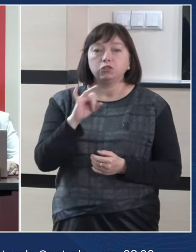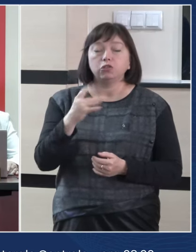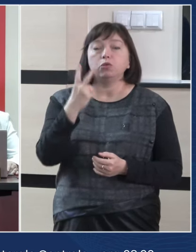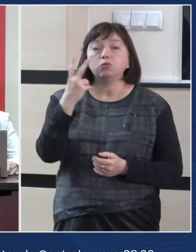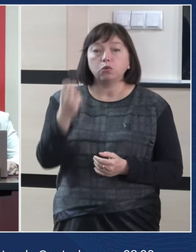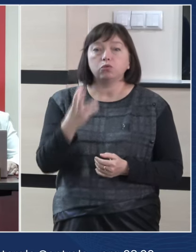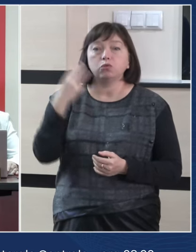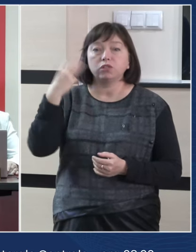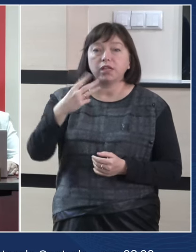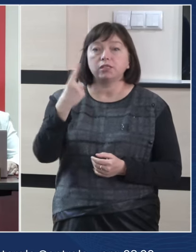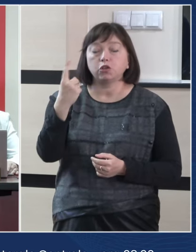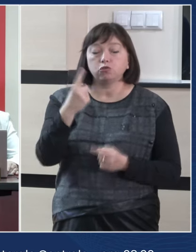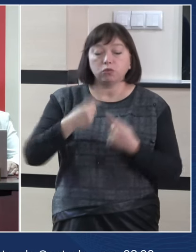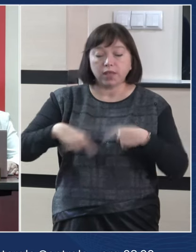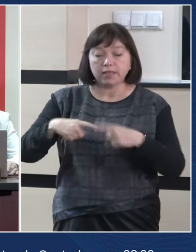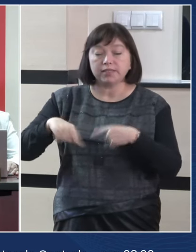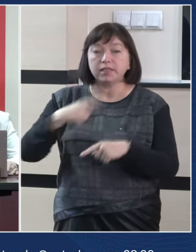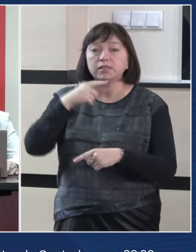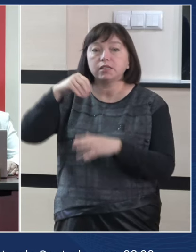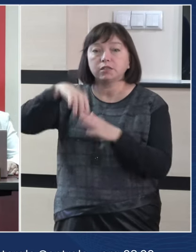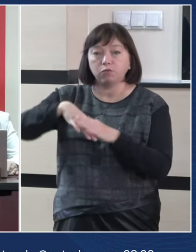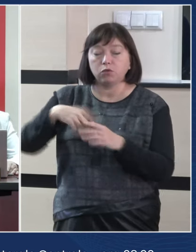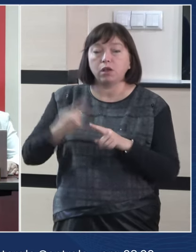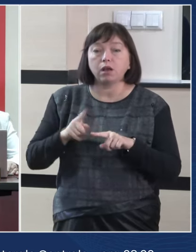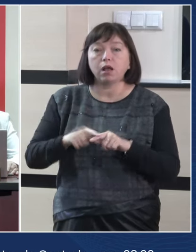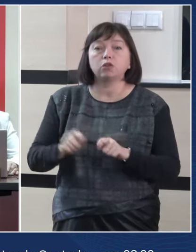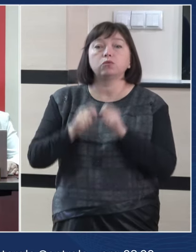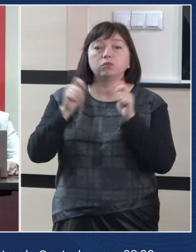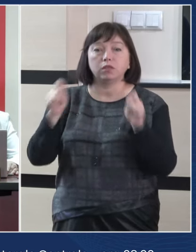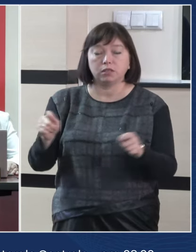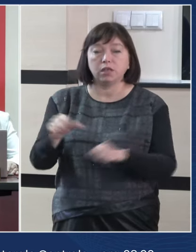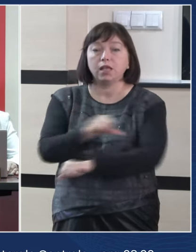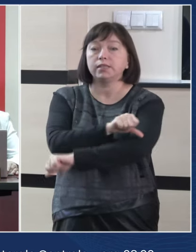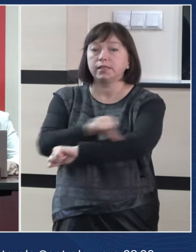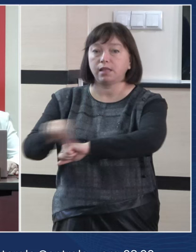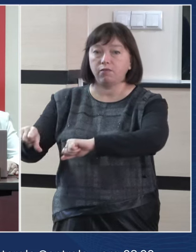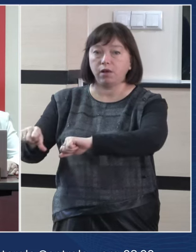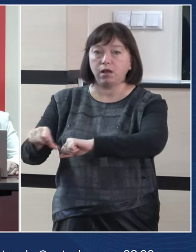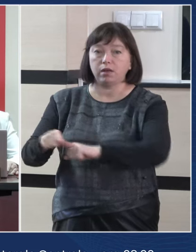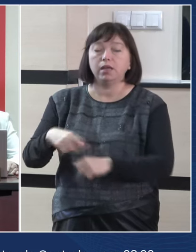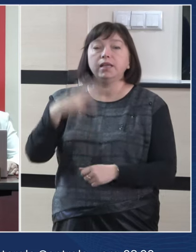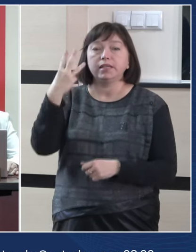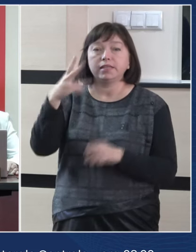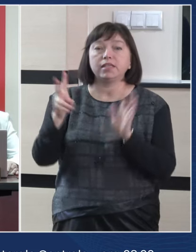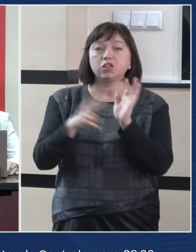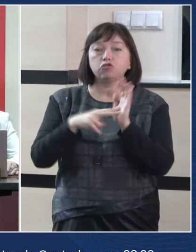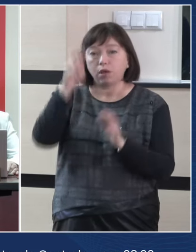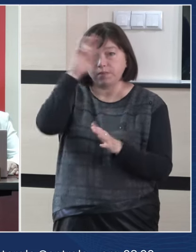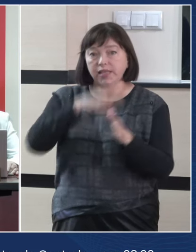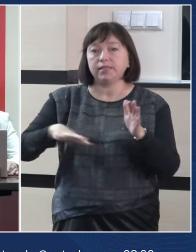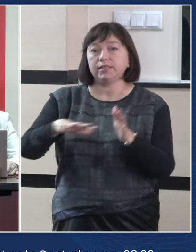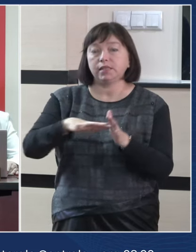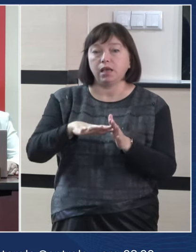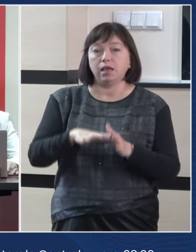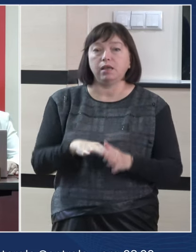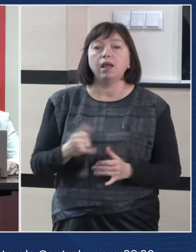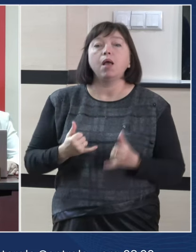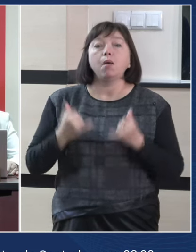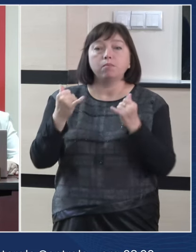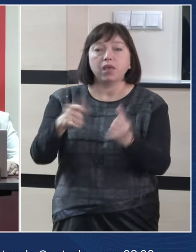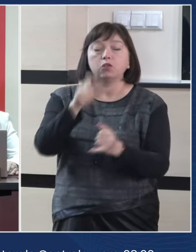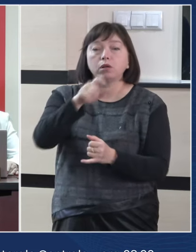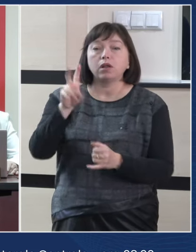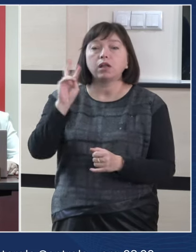231 de secții de votare, deschise în afara țării, în 37 de țări, pentru